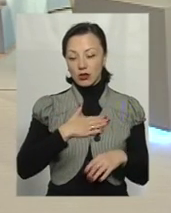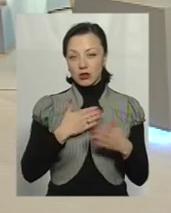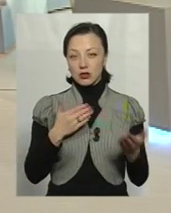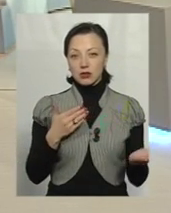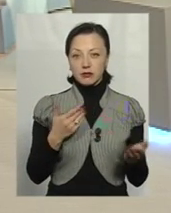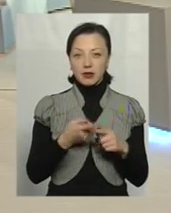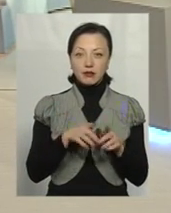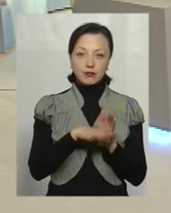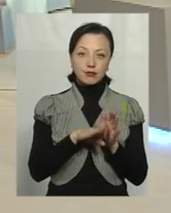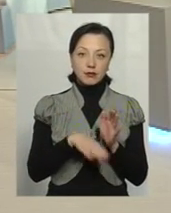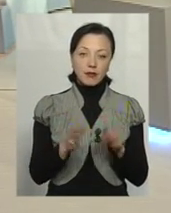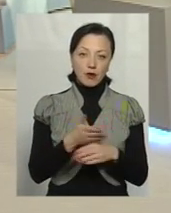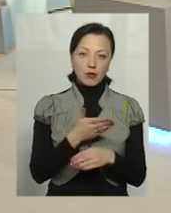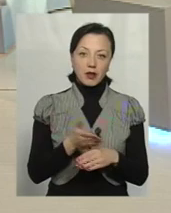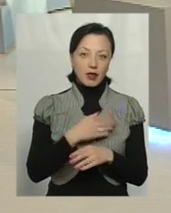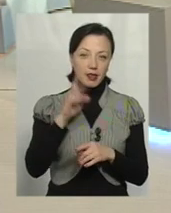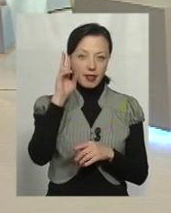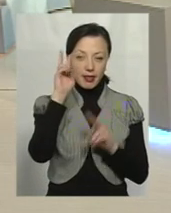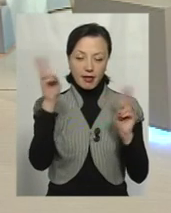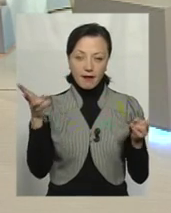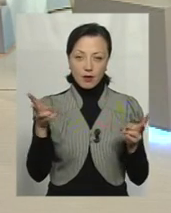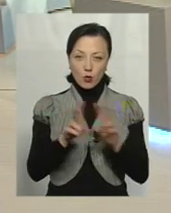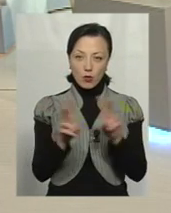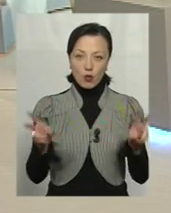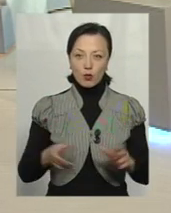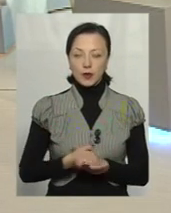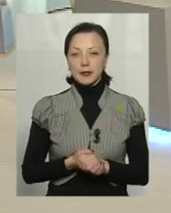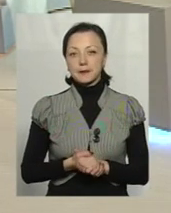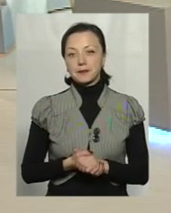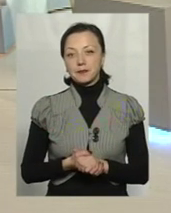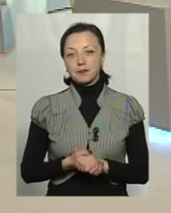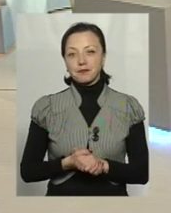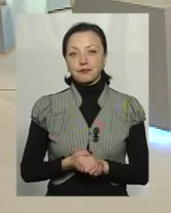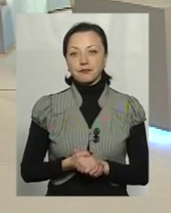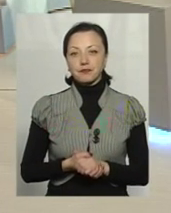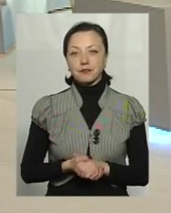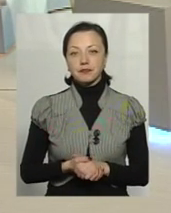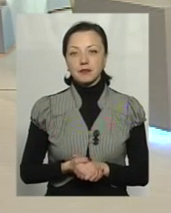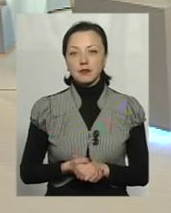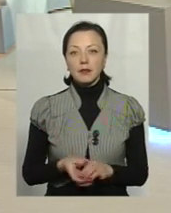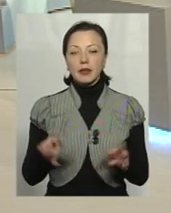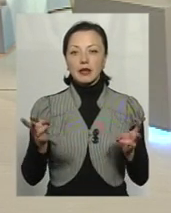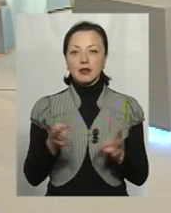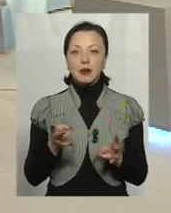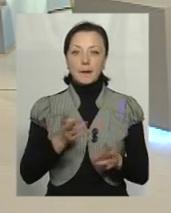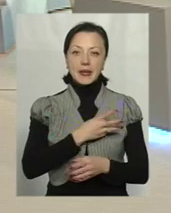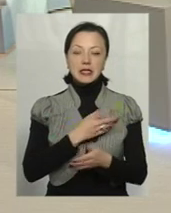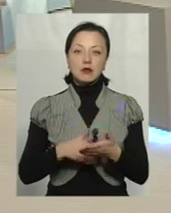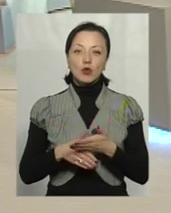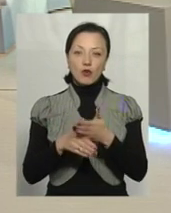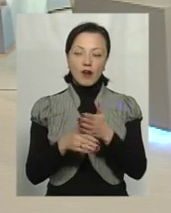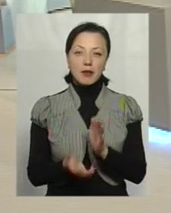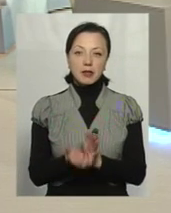наші невеличкі виробники. Тому тут треба, скажімо так, стимулювання і